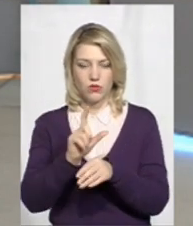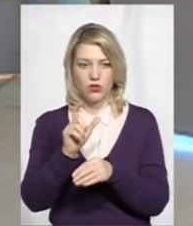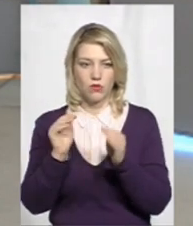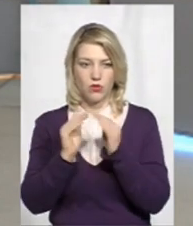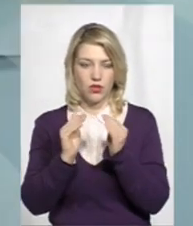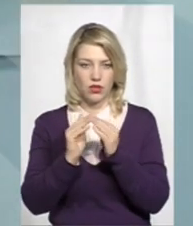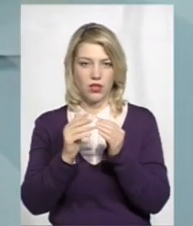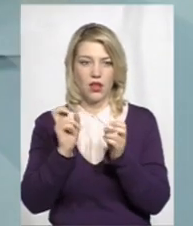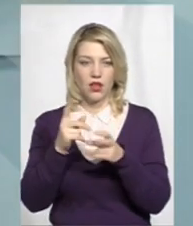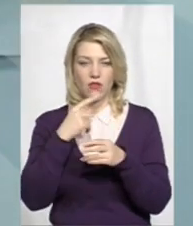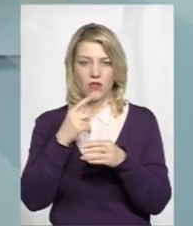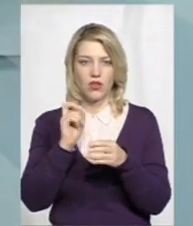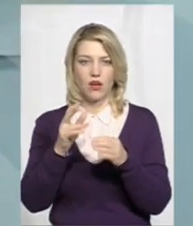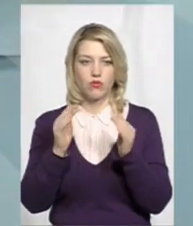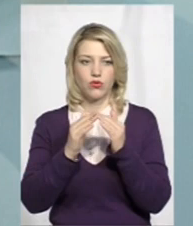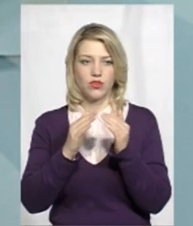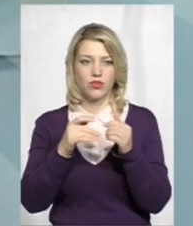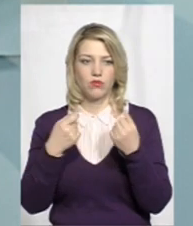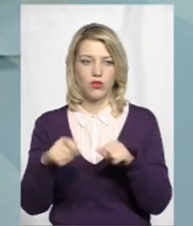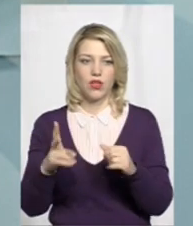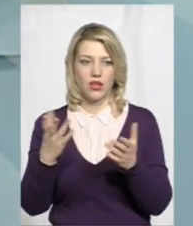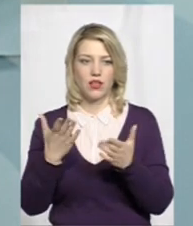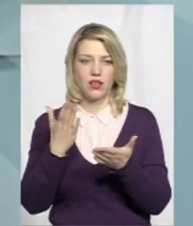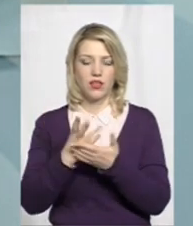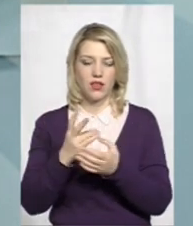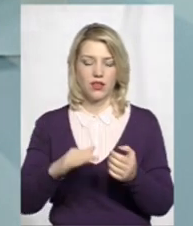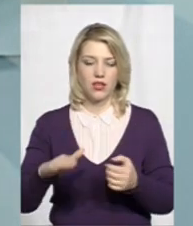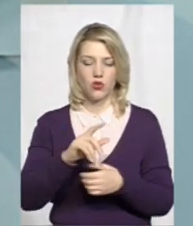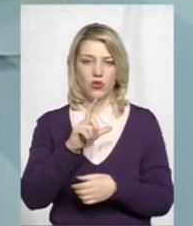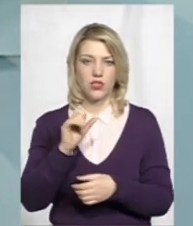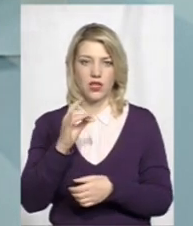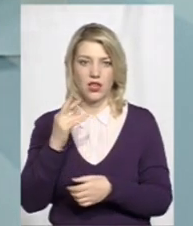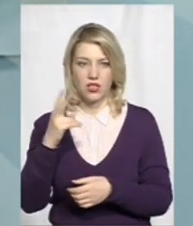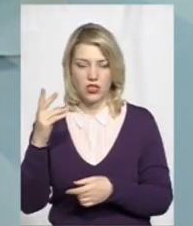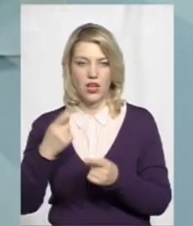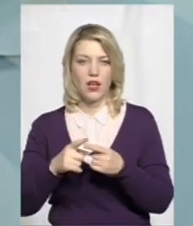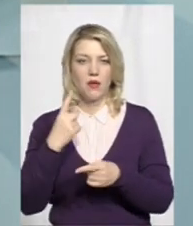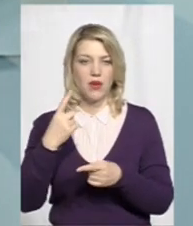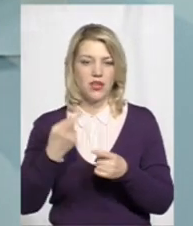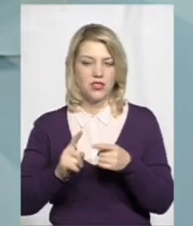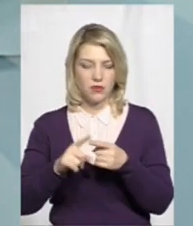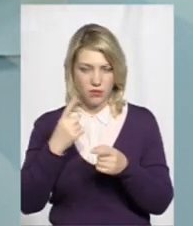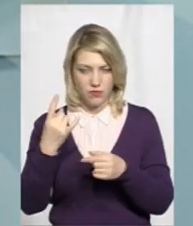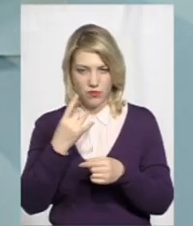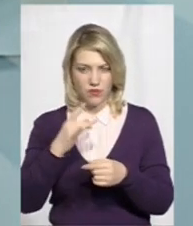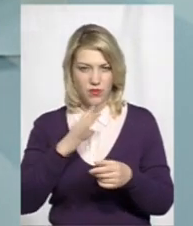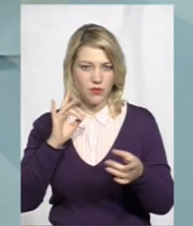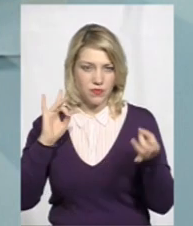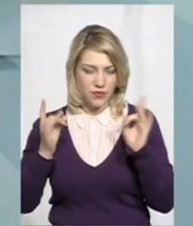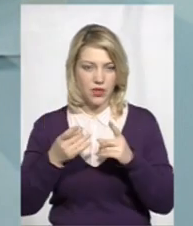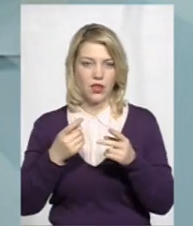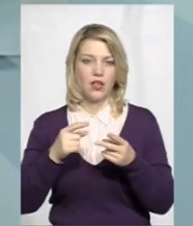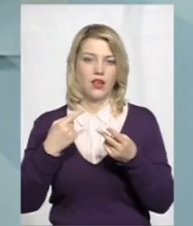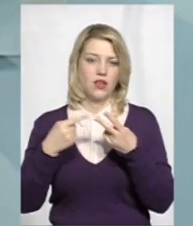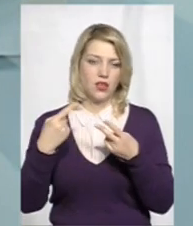Продали будинки, які є на території Заріччя. Це була одна така фейкова думка. Інші